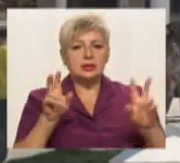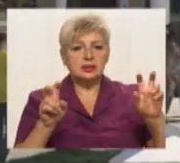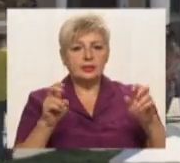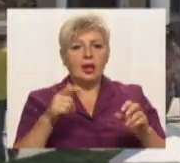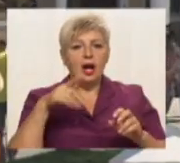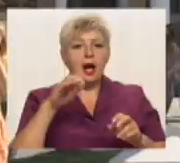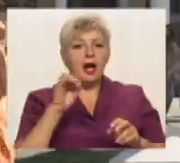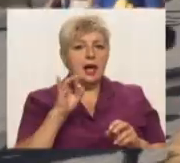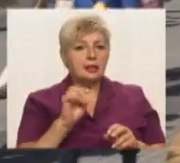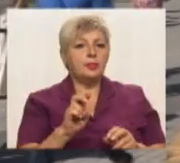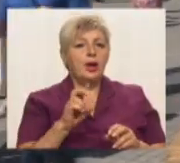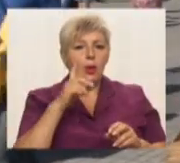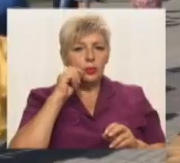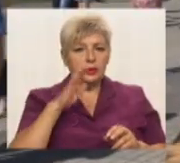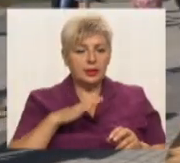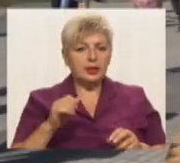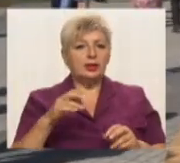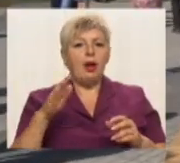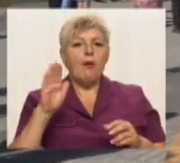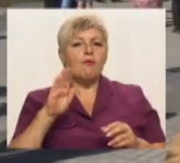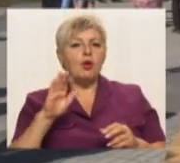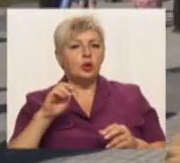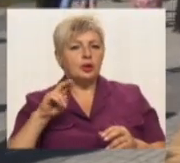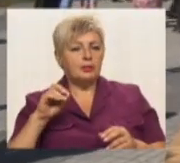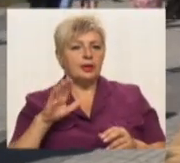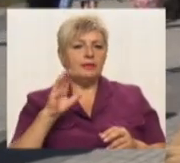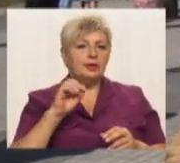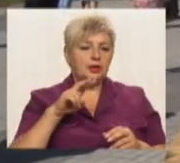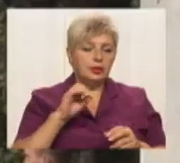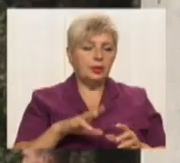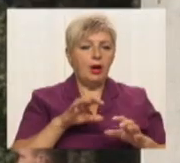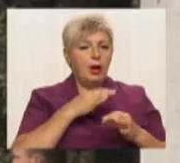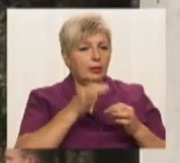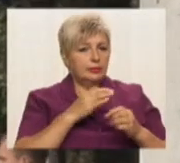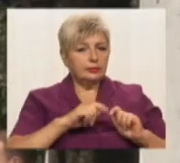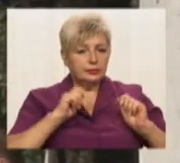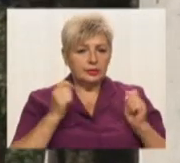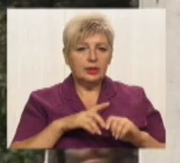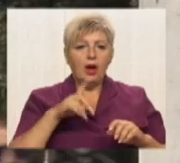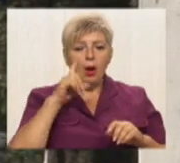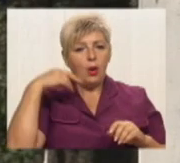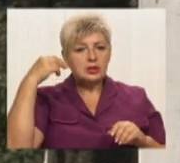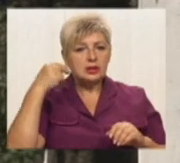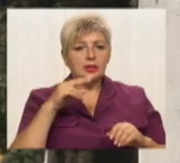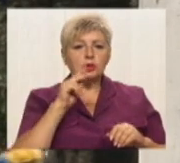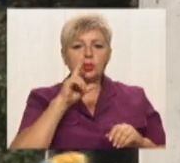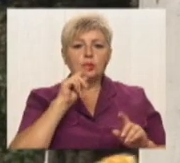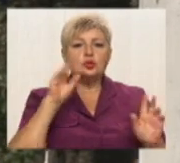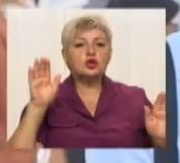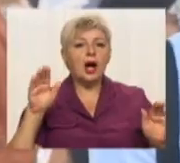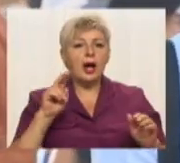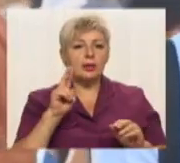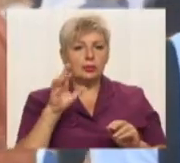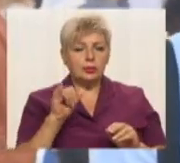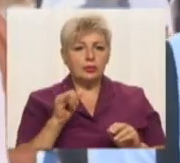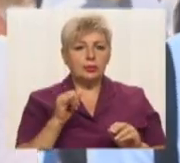України, історичну постать Володимира Великого, взяту за образ вишиванку, писанку, козацьку чайку. Про це розповів Володимир Маліков.